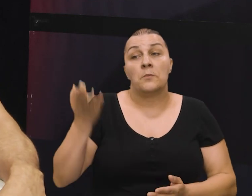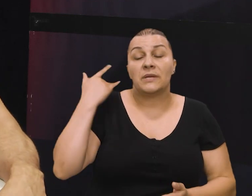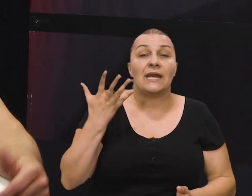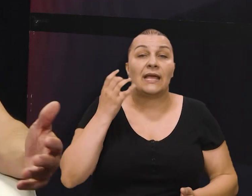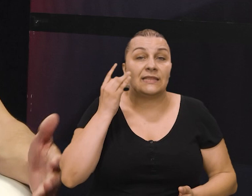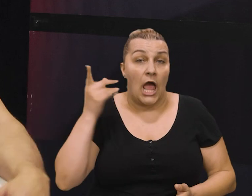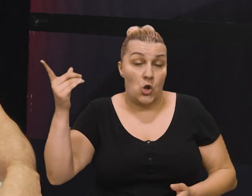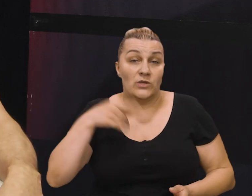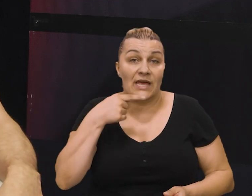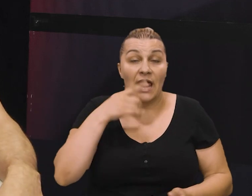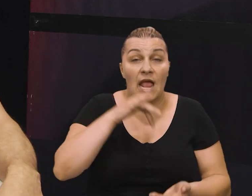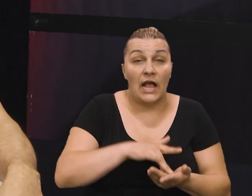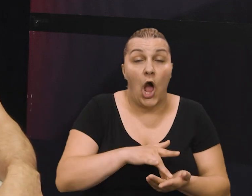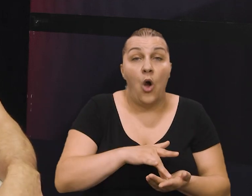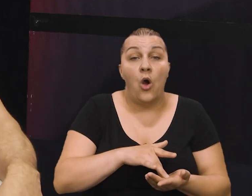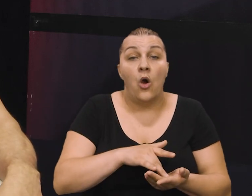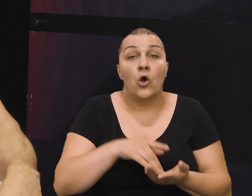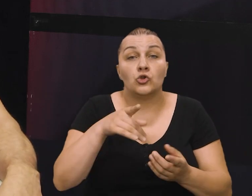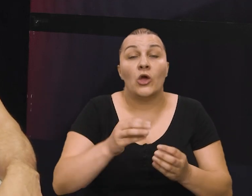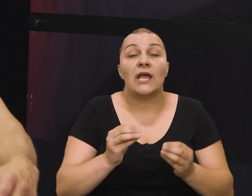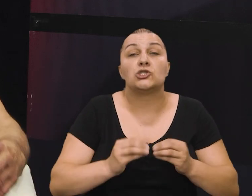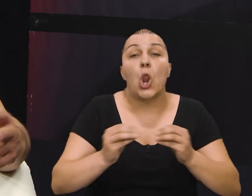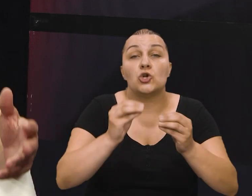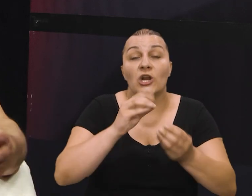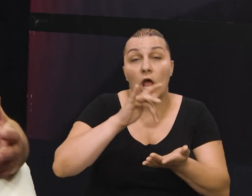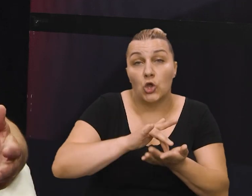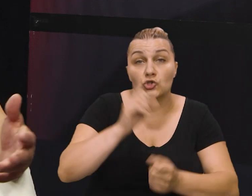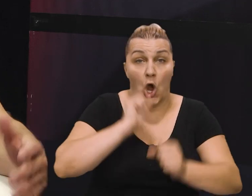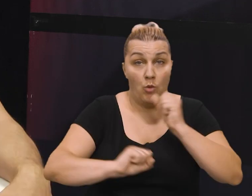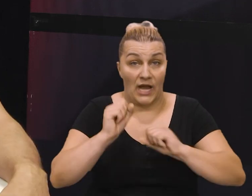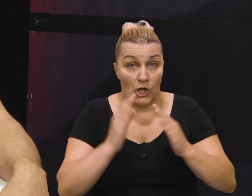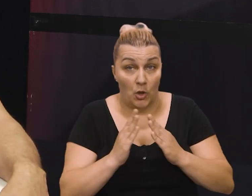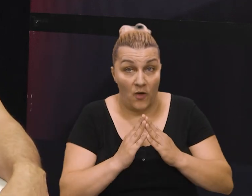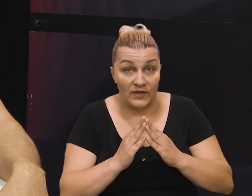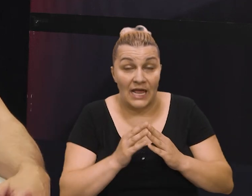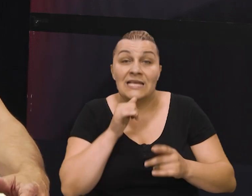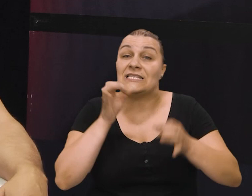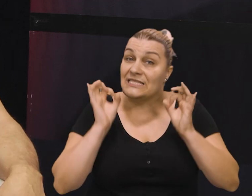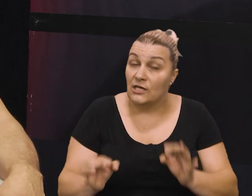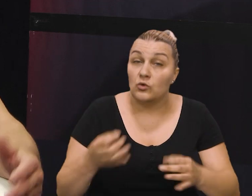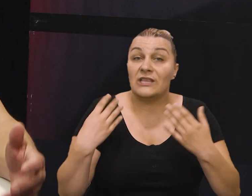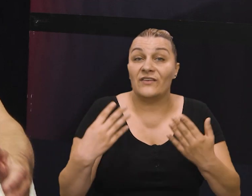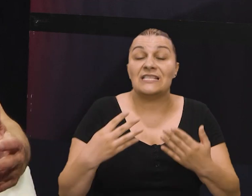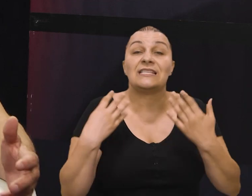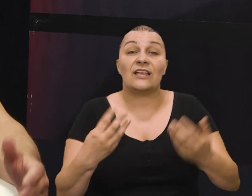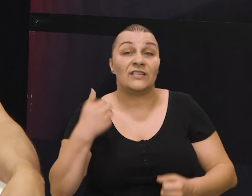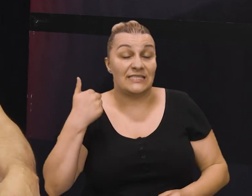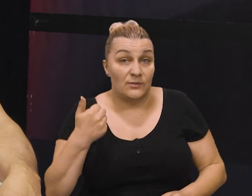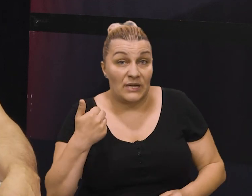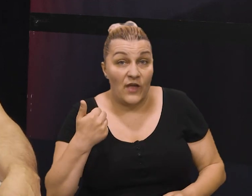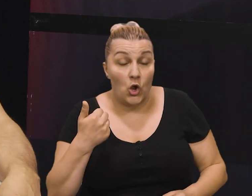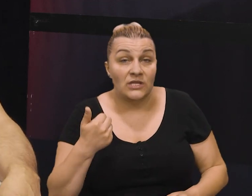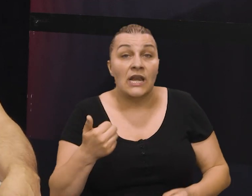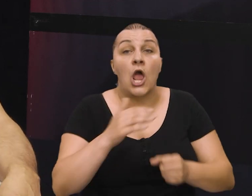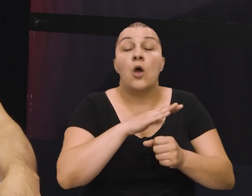prije neki dan u Kijevo on je stožena točka obrane domovine i sigurno je i 90. i 91.